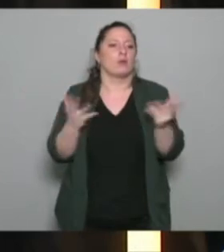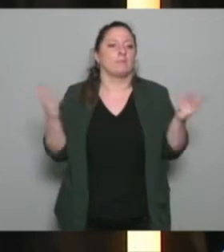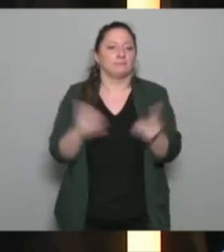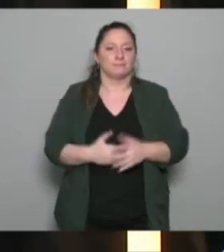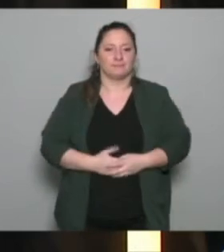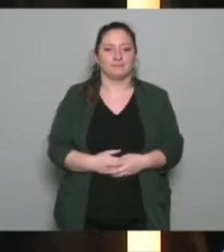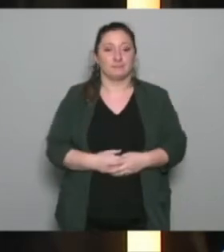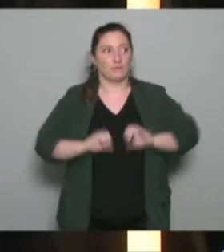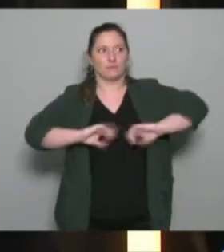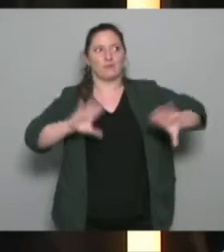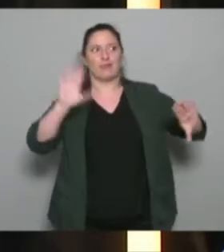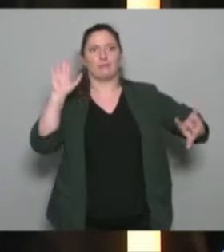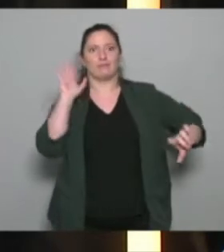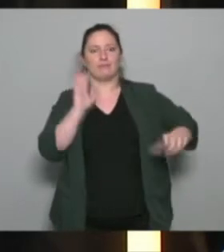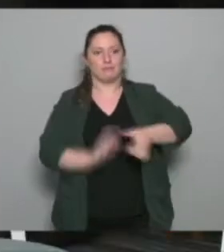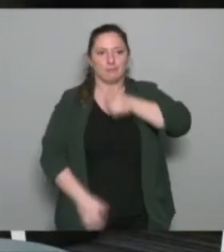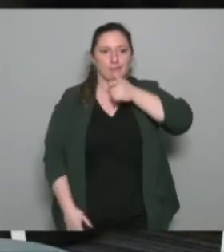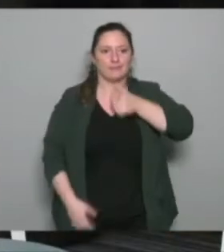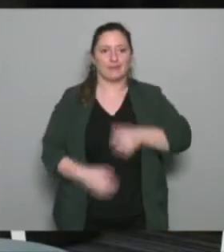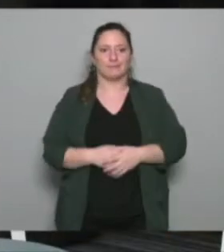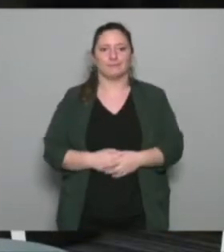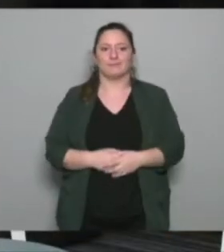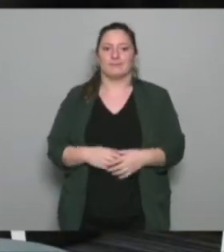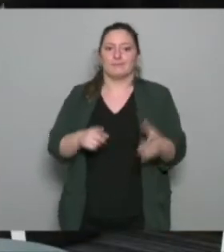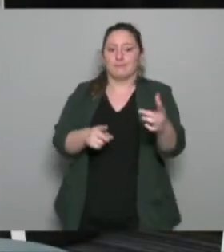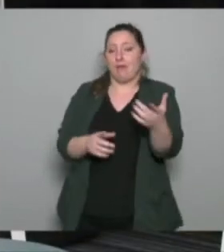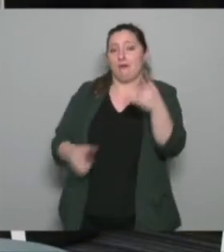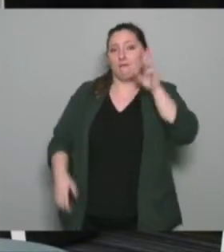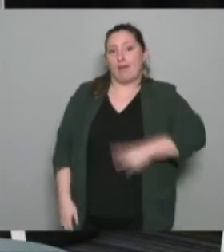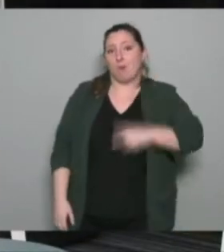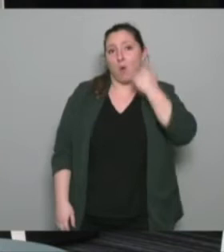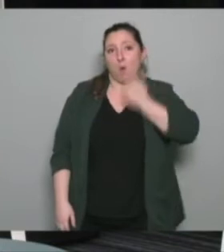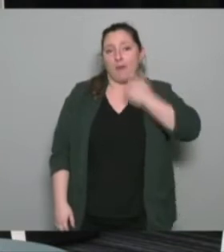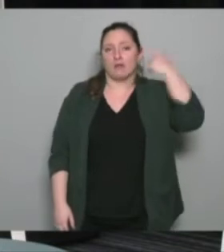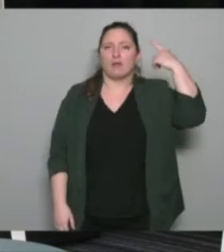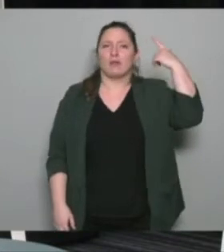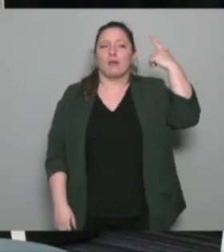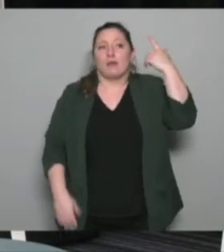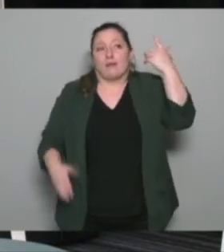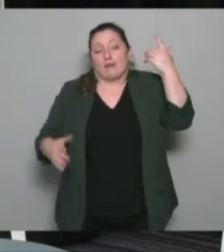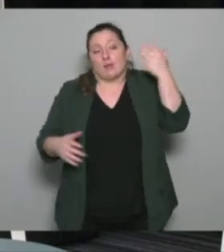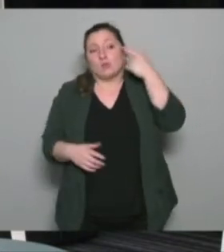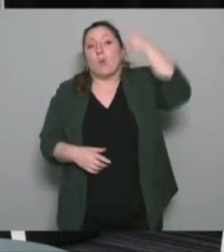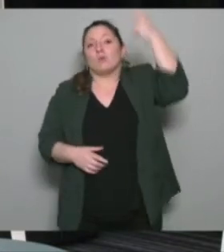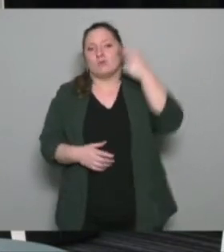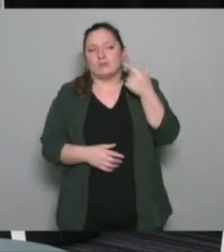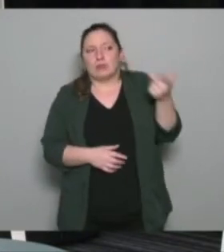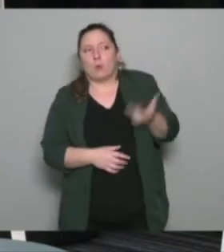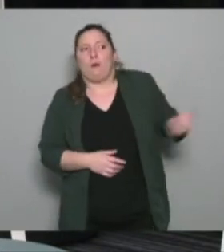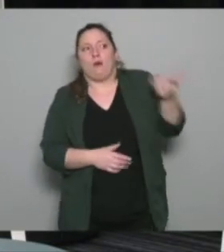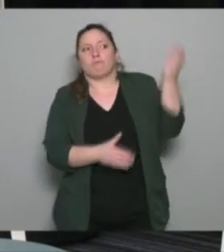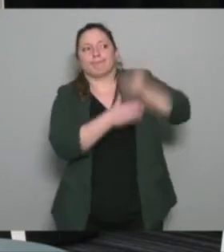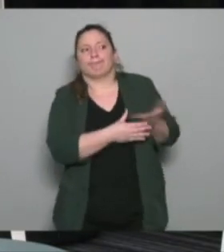Je vous laisse prendre la parole Je crois que sur les trois exposés c'est plusieurs exposés cette volonté commune du